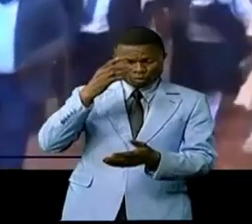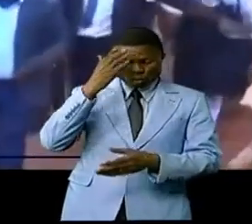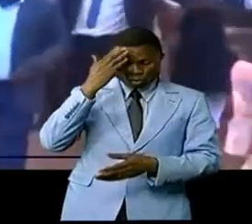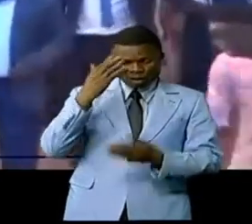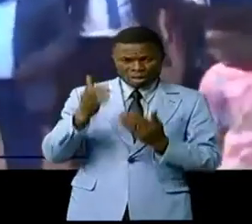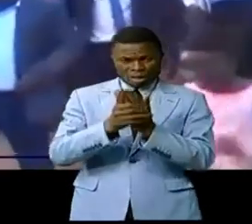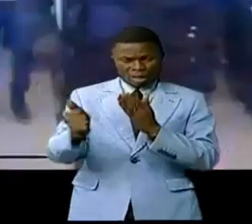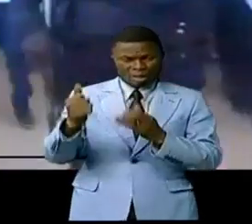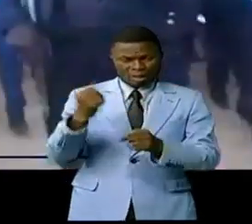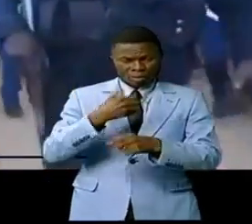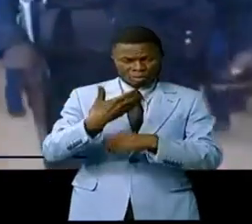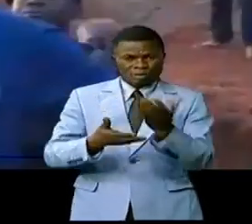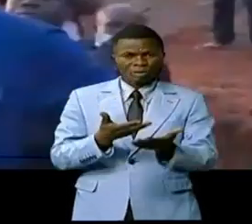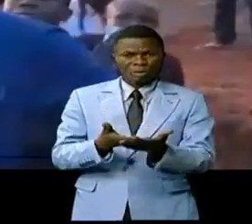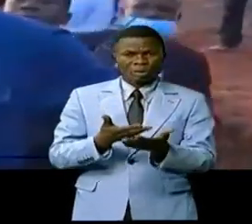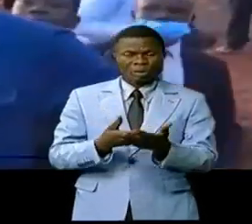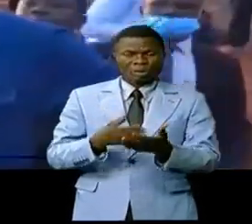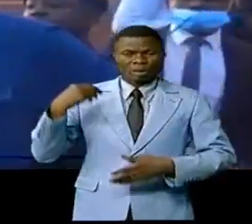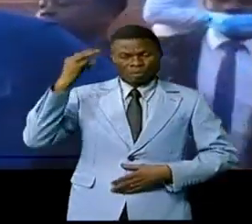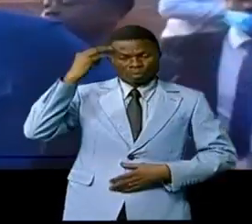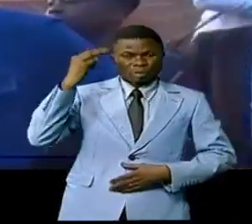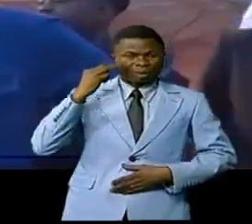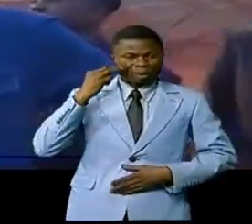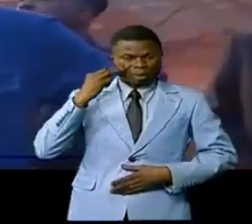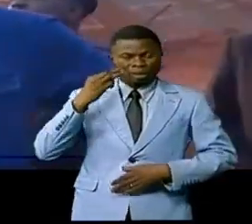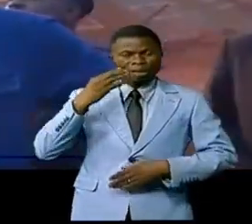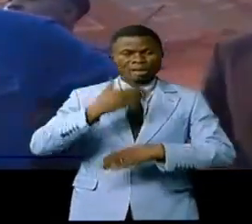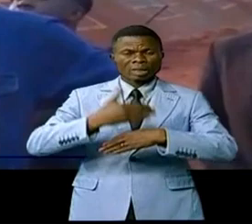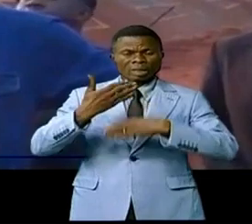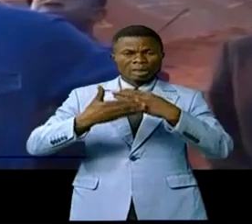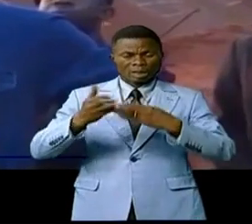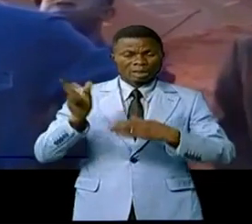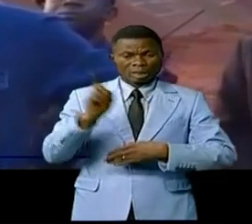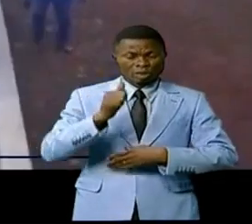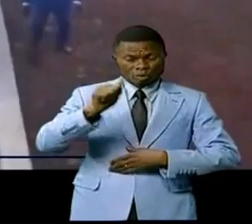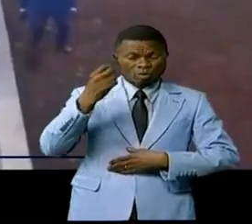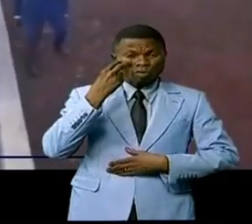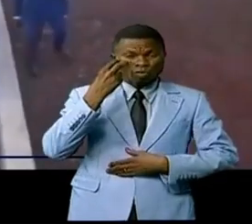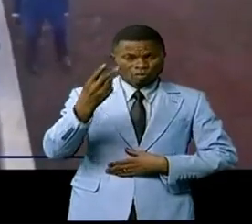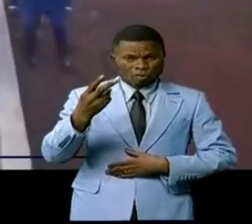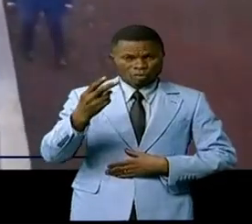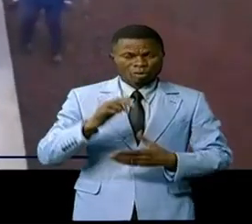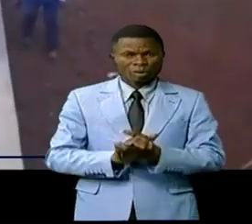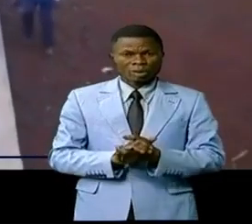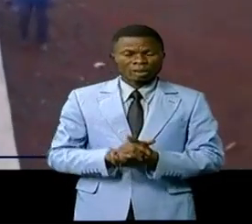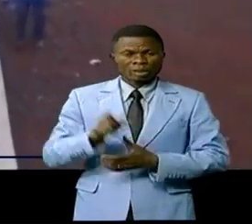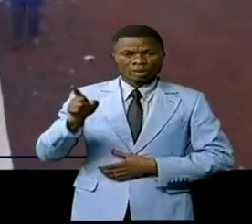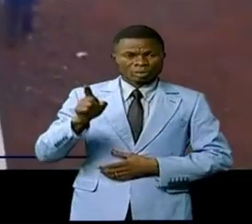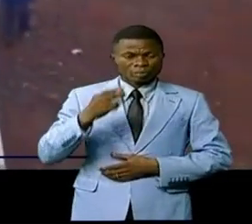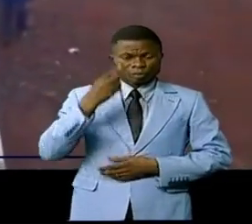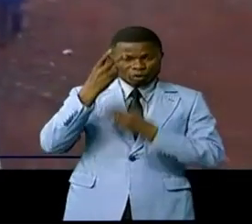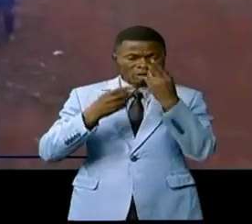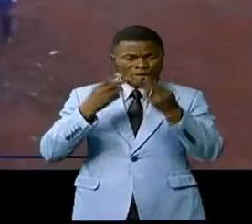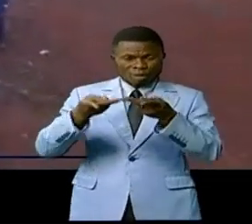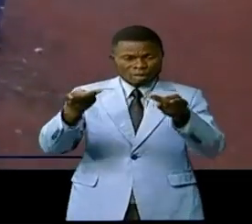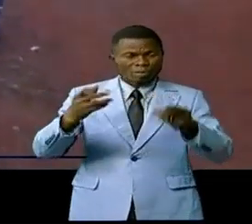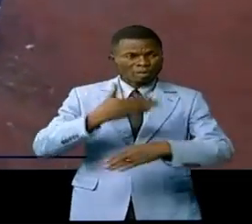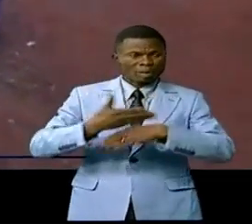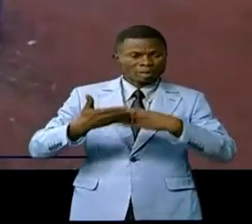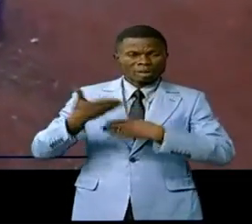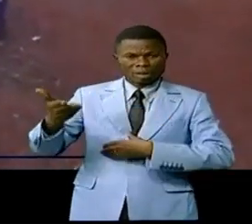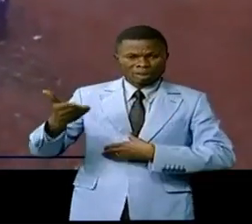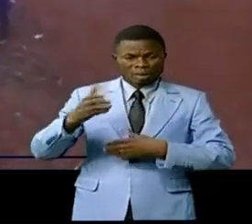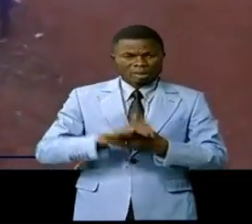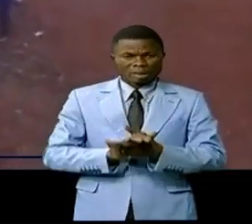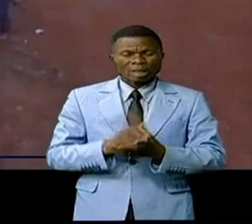qualité des travaux effectués, le ministre provincial des infrastructures s'est rendu sur place. Miguel Katem Kachal a fait le tour du chantier. Il n'a pas